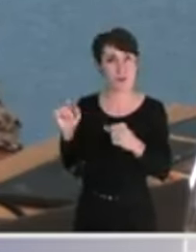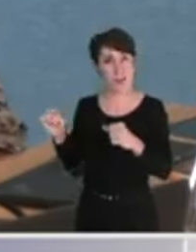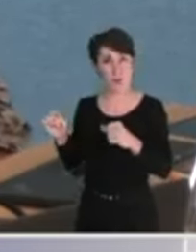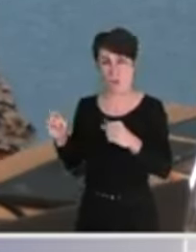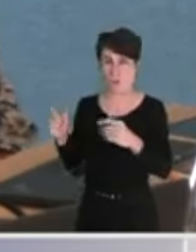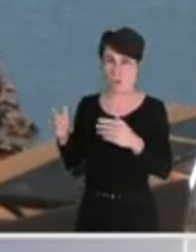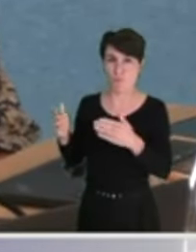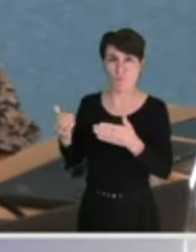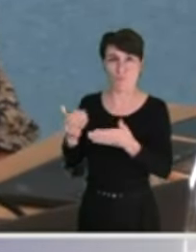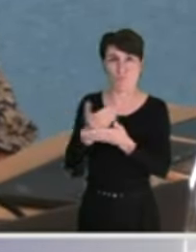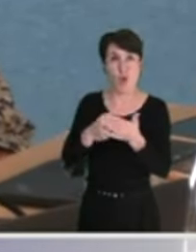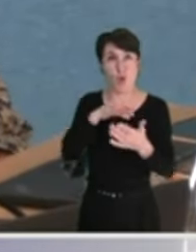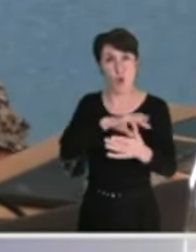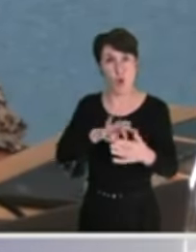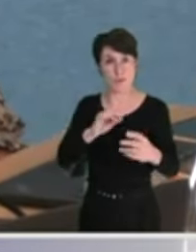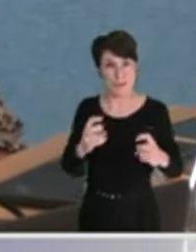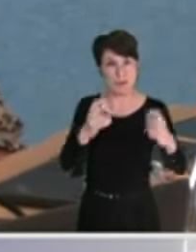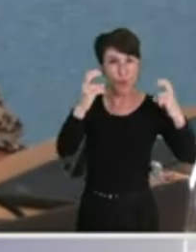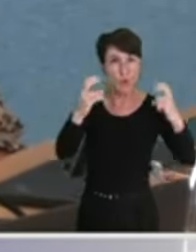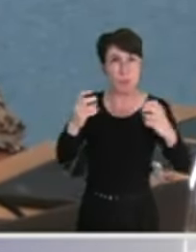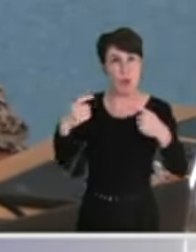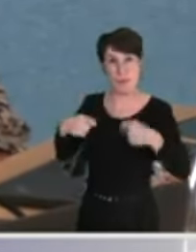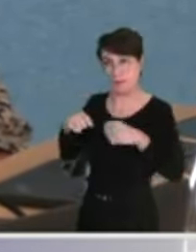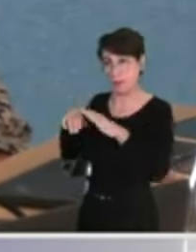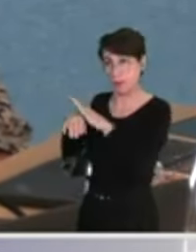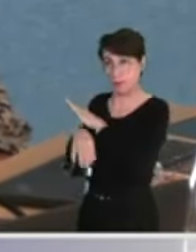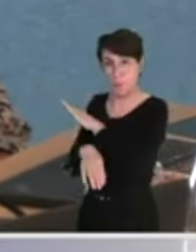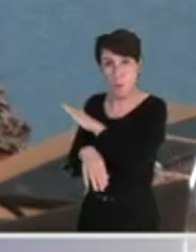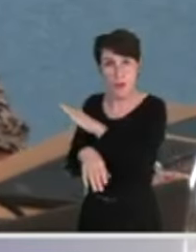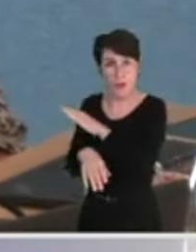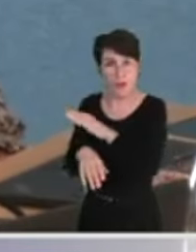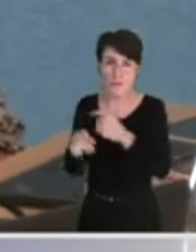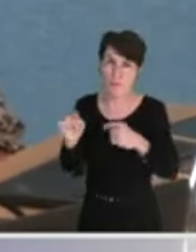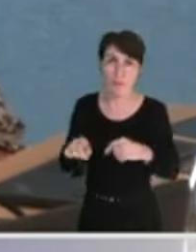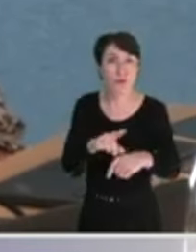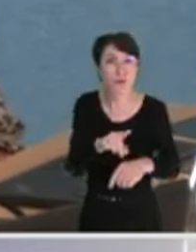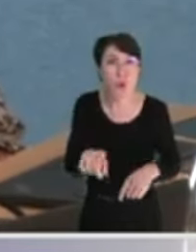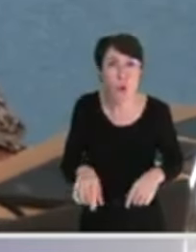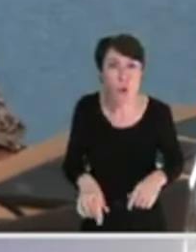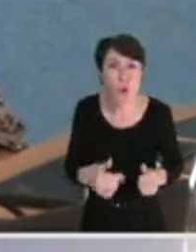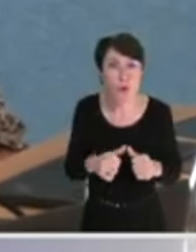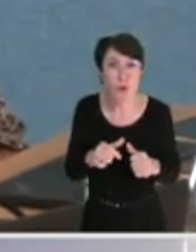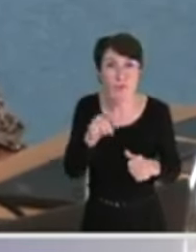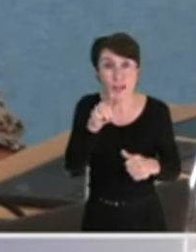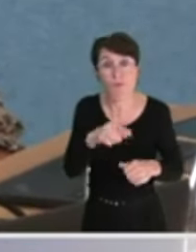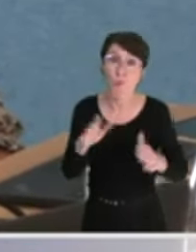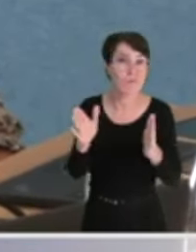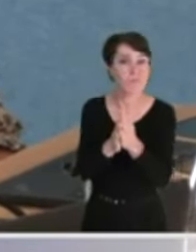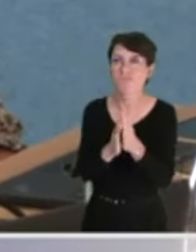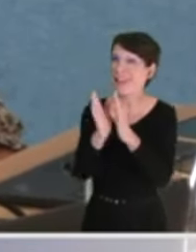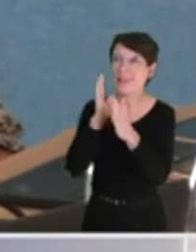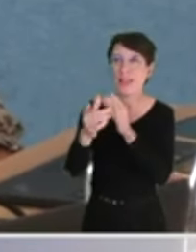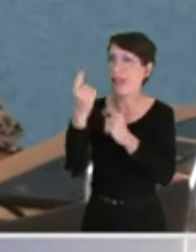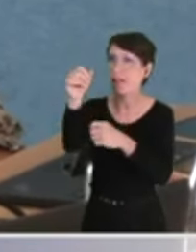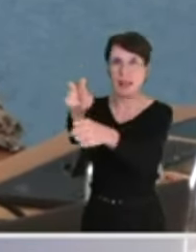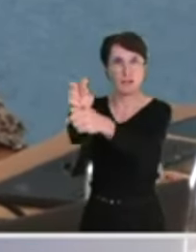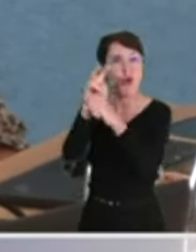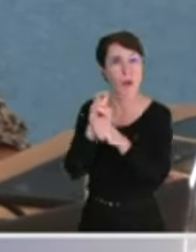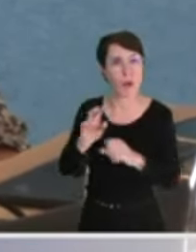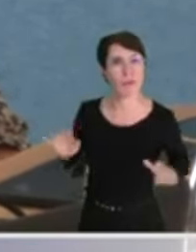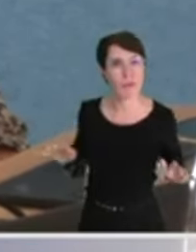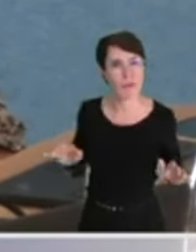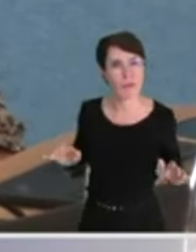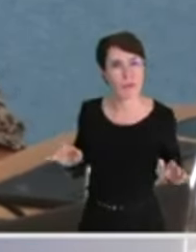en augmentant les recettes et en réduisant les dépenses, vous avez sauté sur l'emprunt et vous n'avez pas fait face à la situation avec responsabilité.